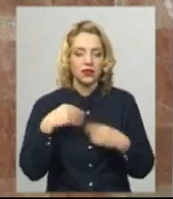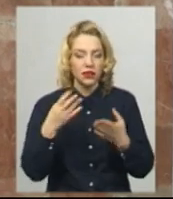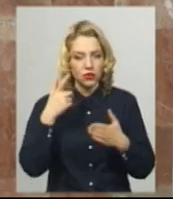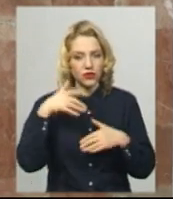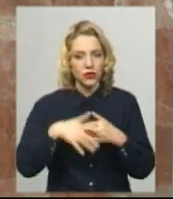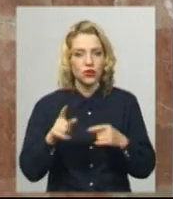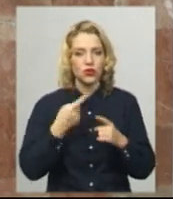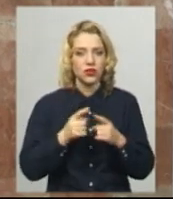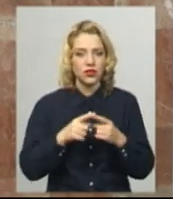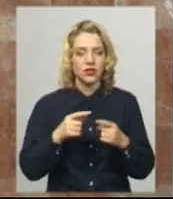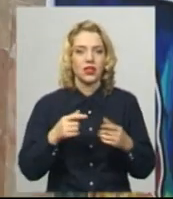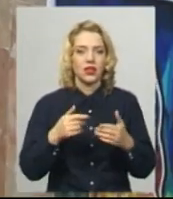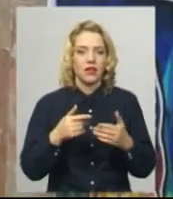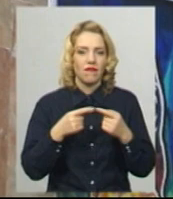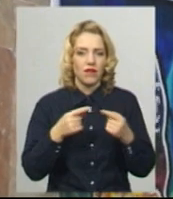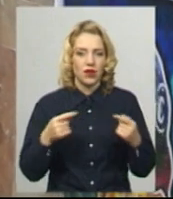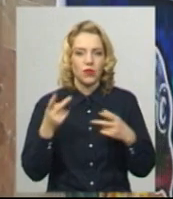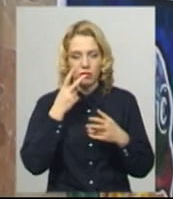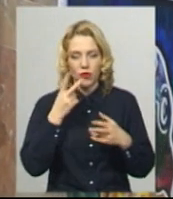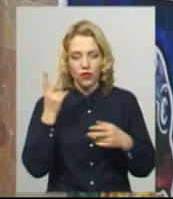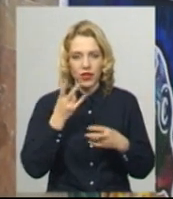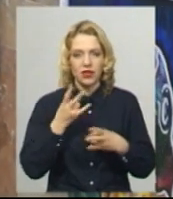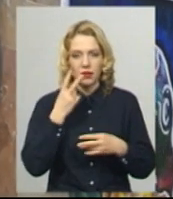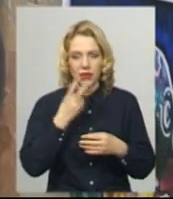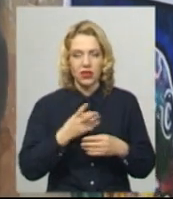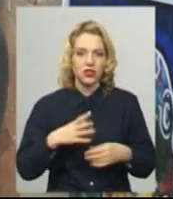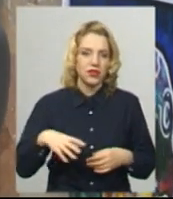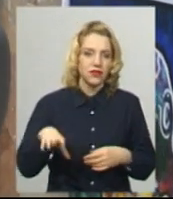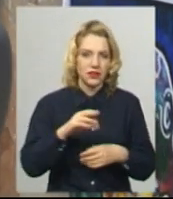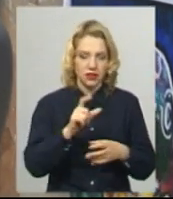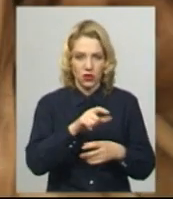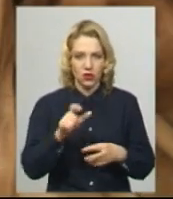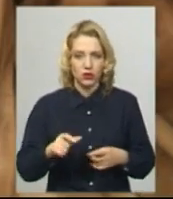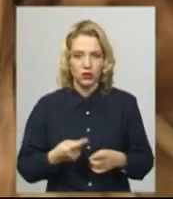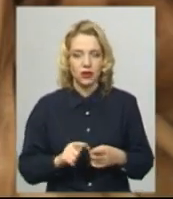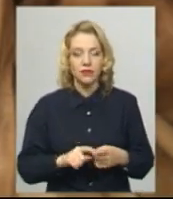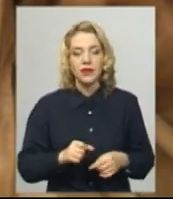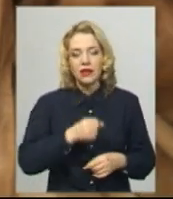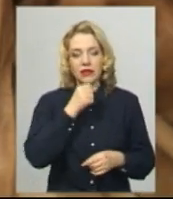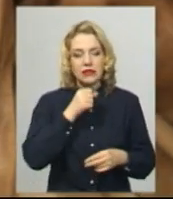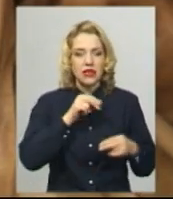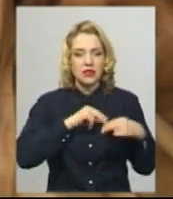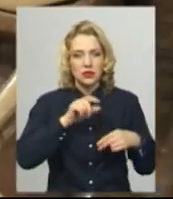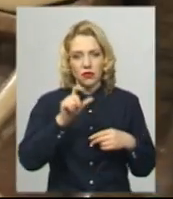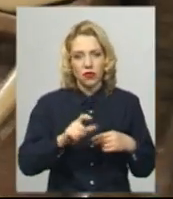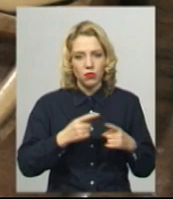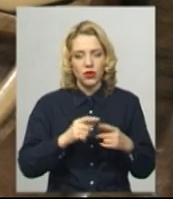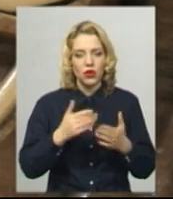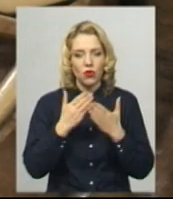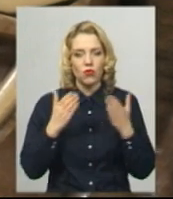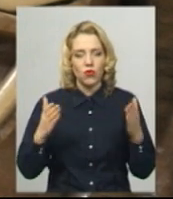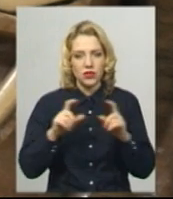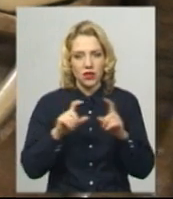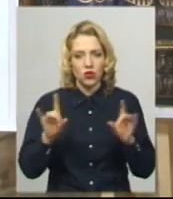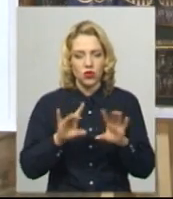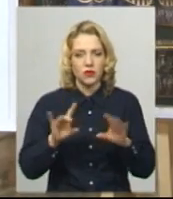мають бачити чим ширше коло людей. Старша наукова співробітниця художнього музею Людмила Сковерко розповідає, виставка «Дерево духовності» триватиме